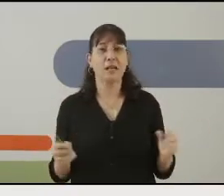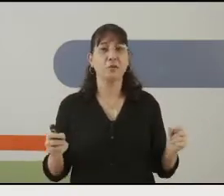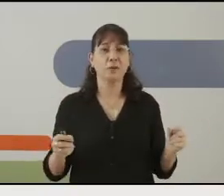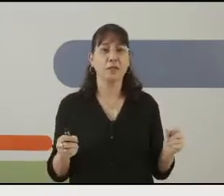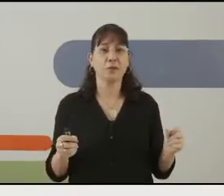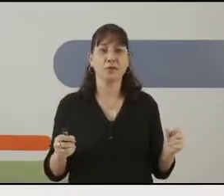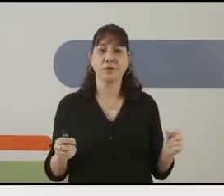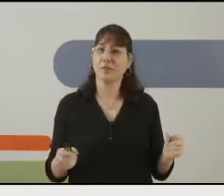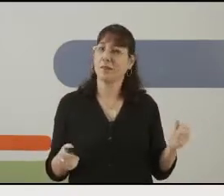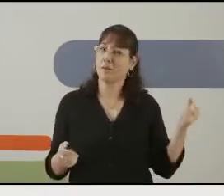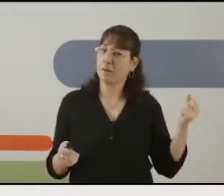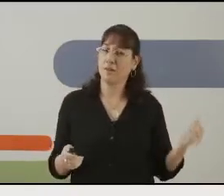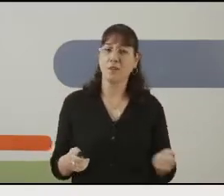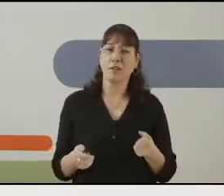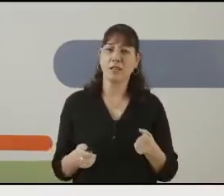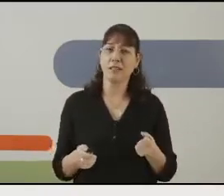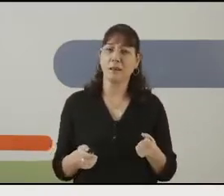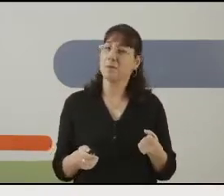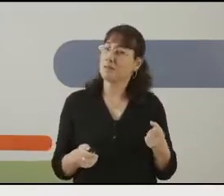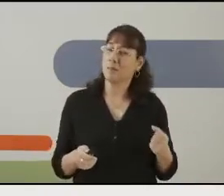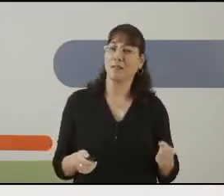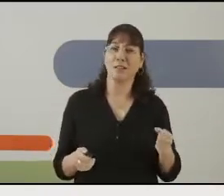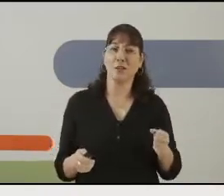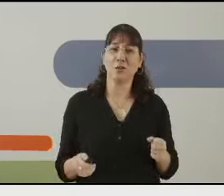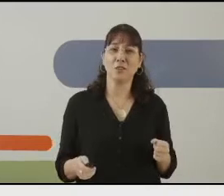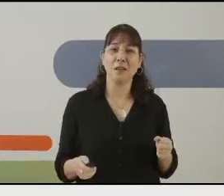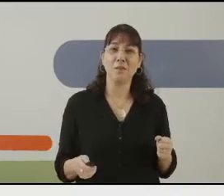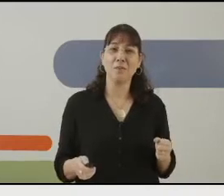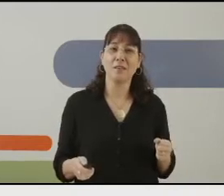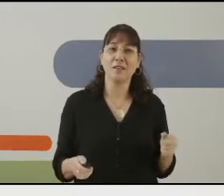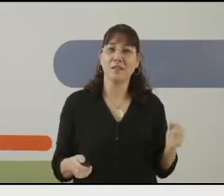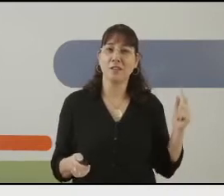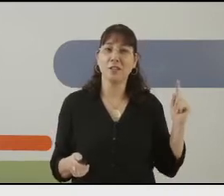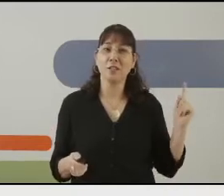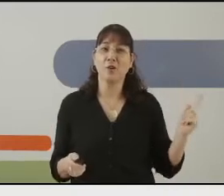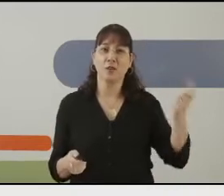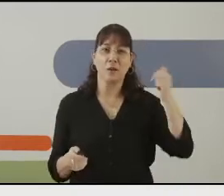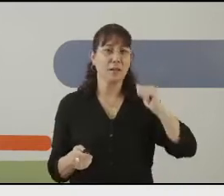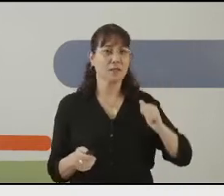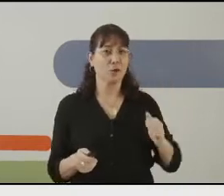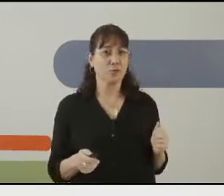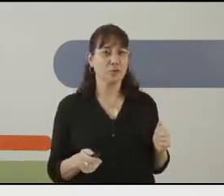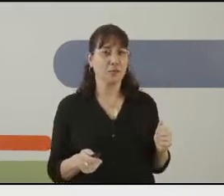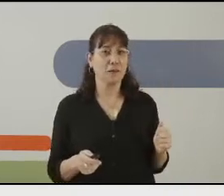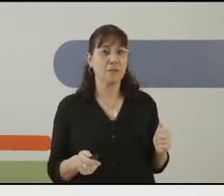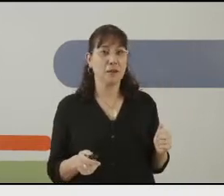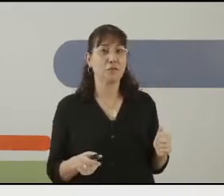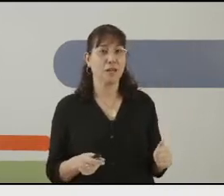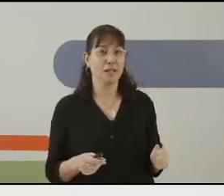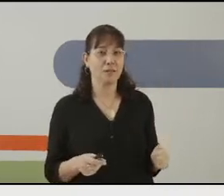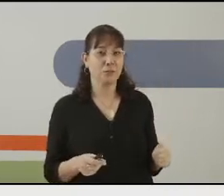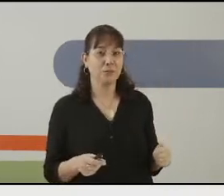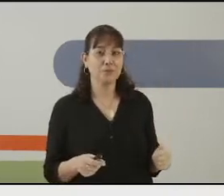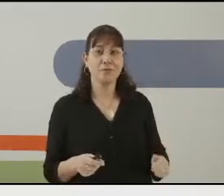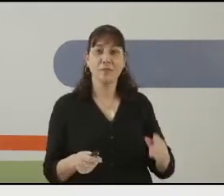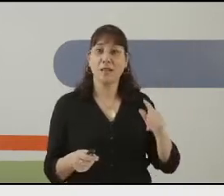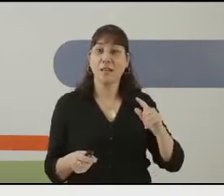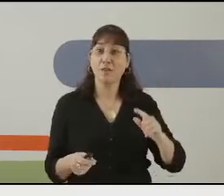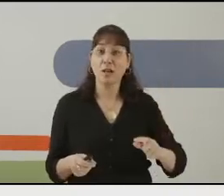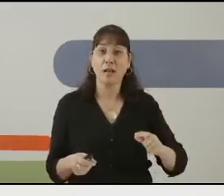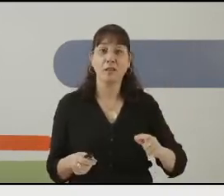ופתרנו בעיות. מקווה שנהנתם, שמחתי להיות איתכם, ויש לי עוד כמה הצעות בשבילכם. מה אפשר לעשות?